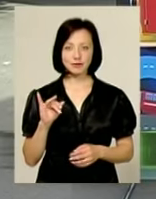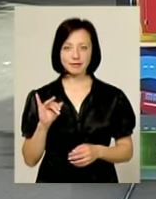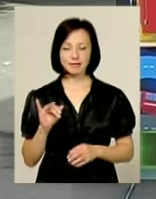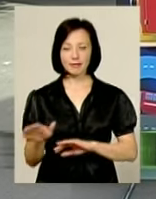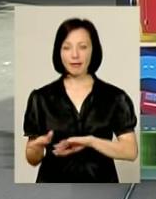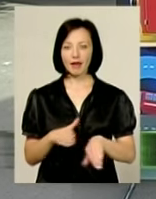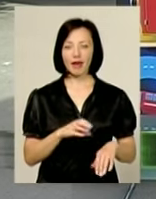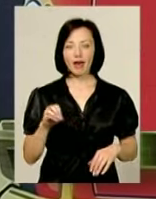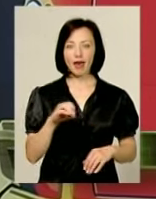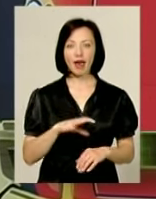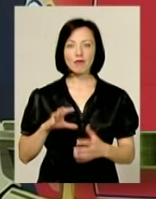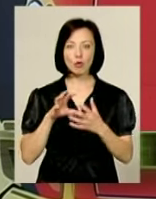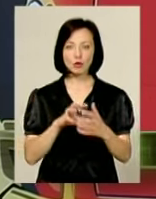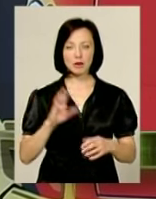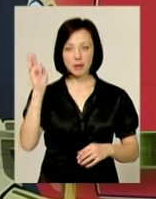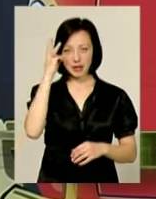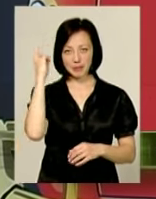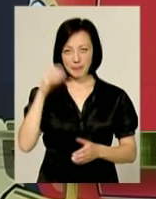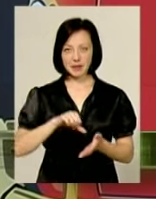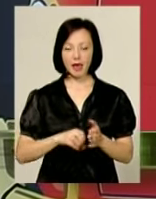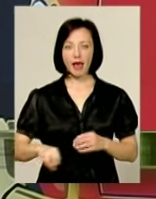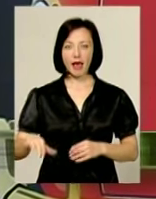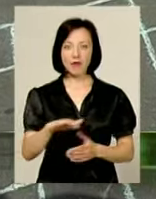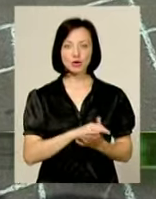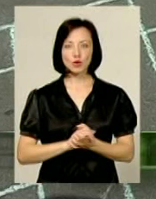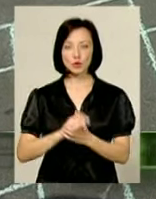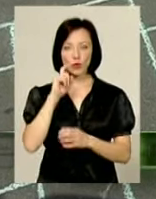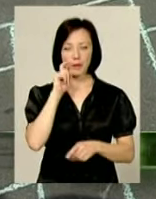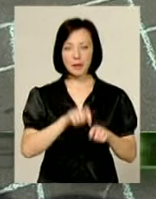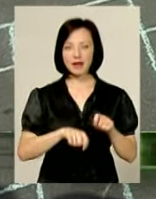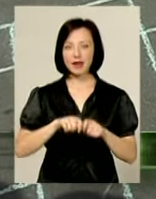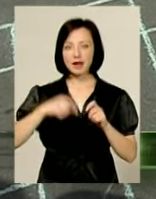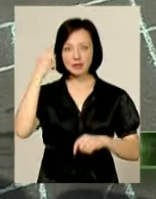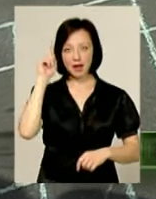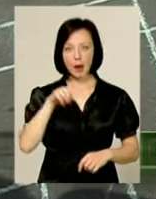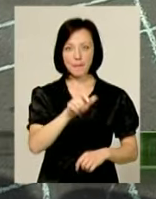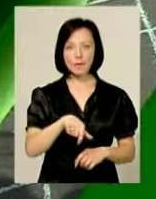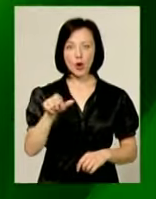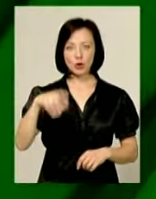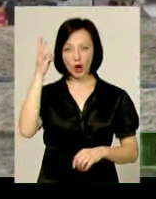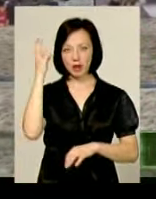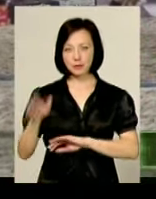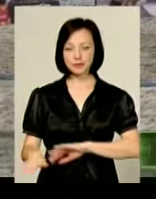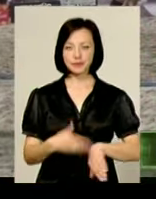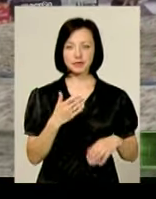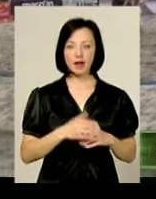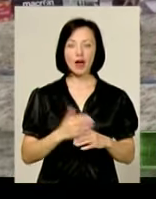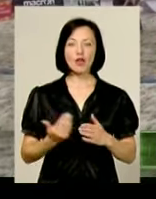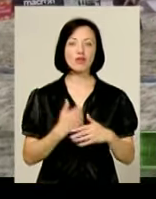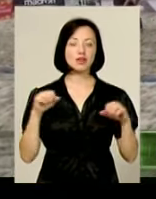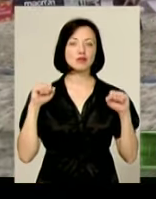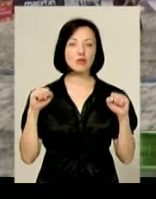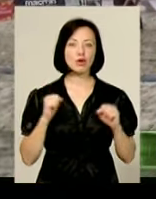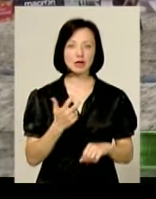Євробуз у Хмельницькому. Представництво Євросоюзу в Україні перевіряє знання подолян. Новини з